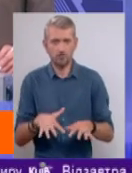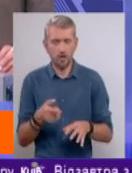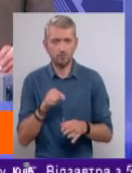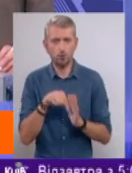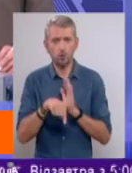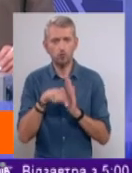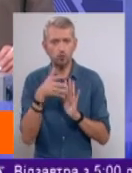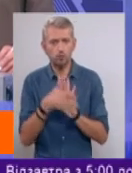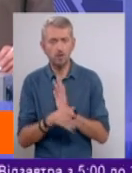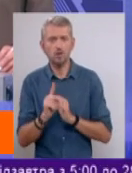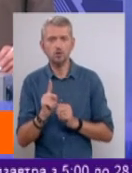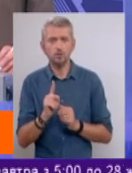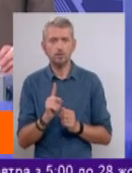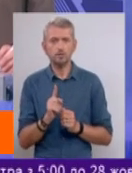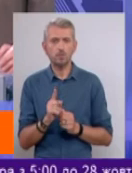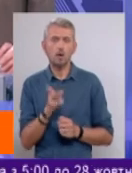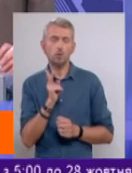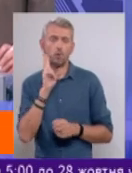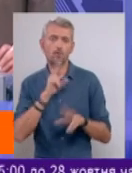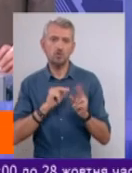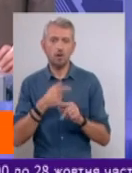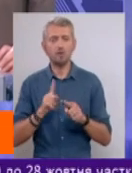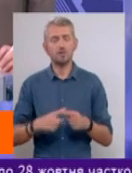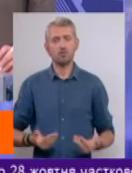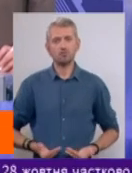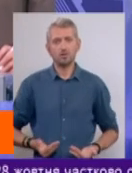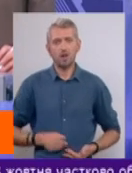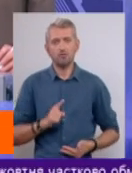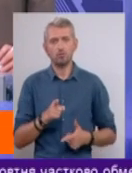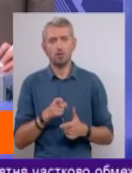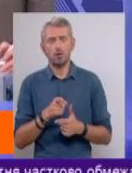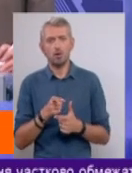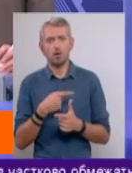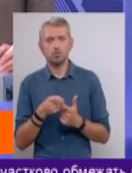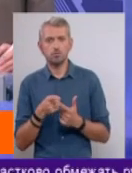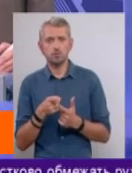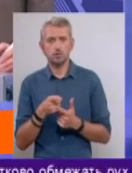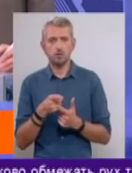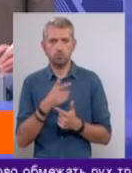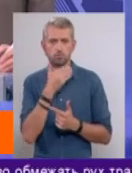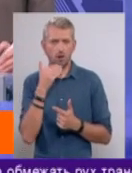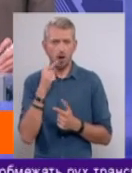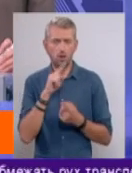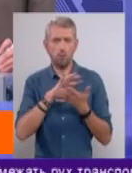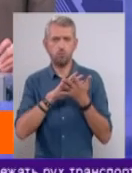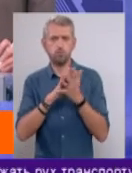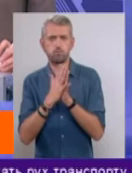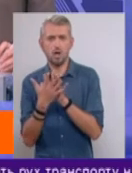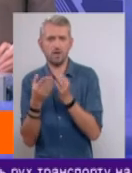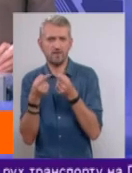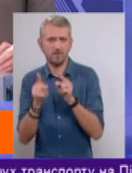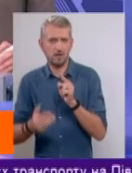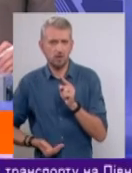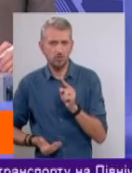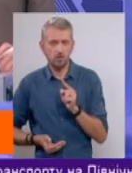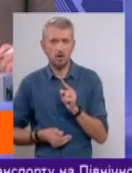розумінні, що декто вважає, що це життя, воно очі багато, є там перевтілення. Декто вважає, є одне єдине, і